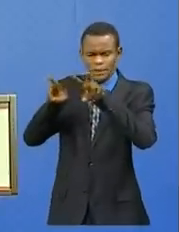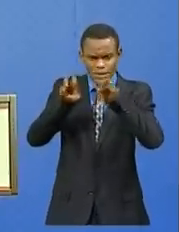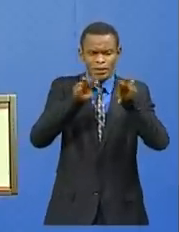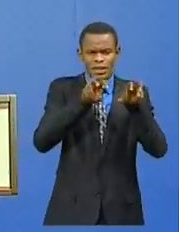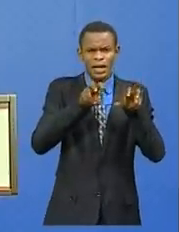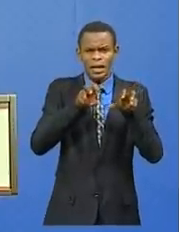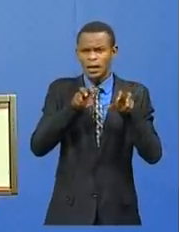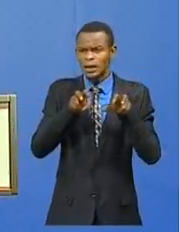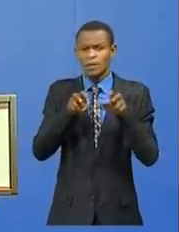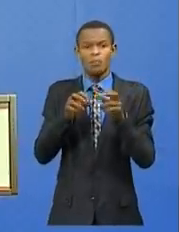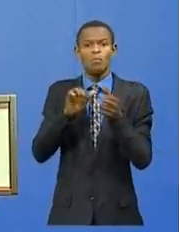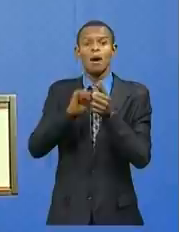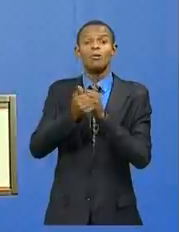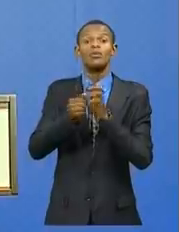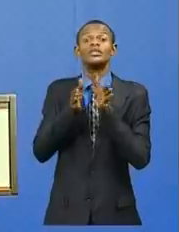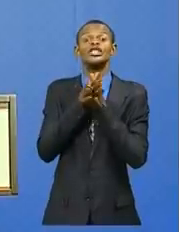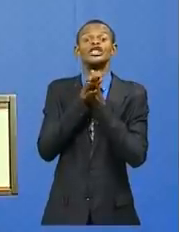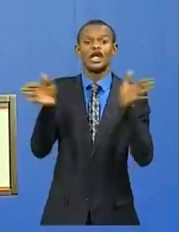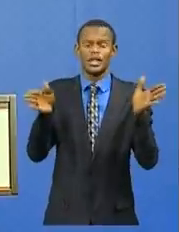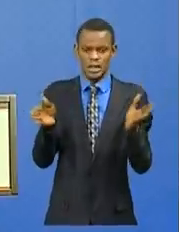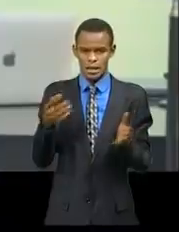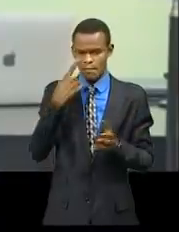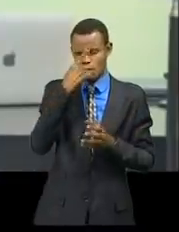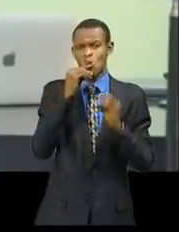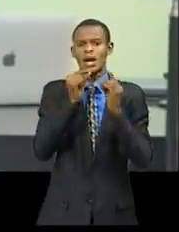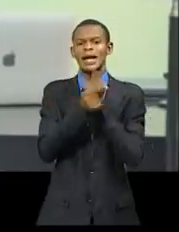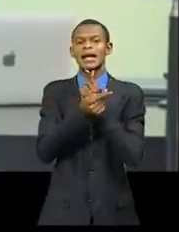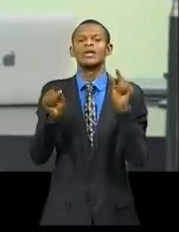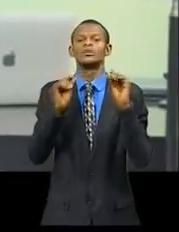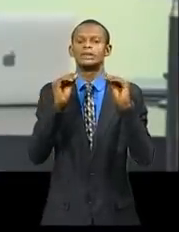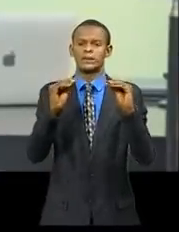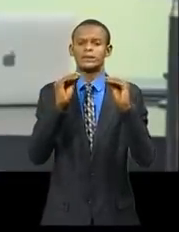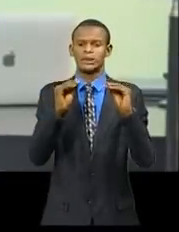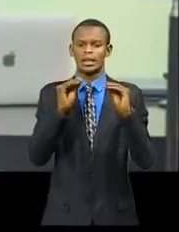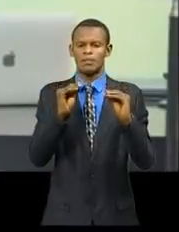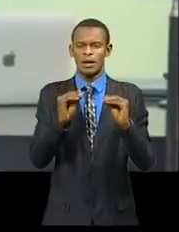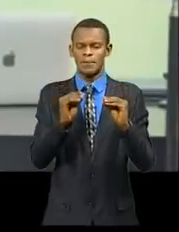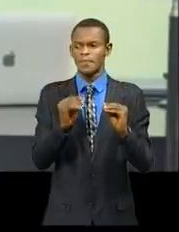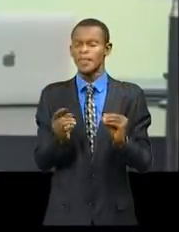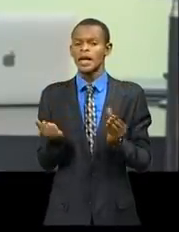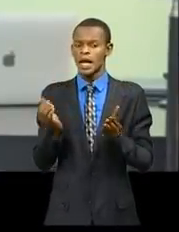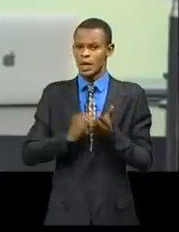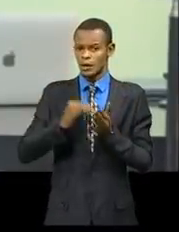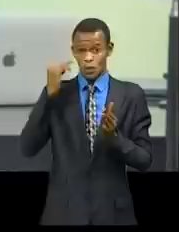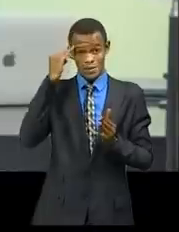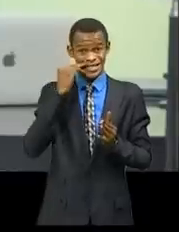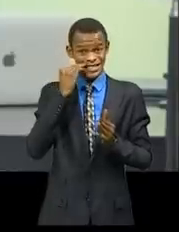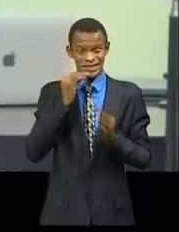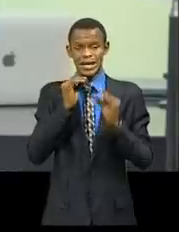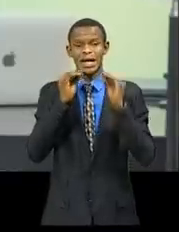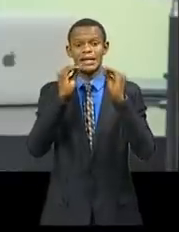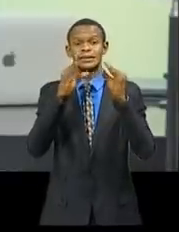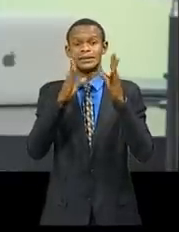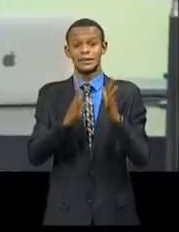-parcours récemment organisées. Il a recommandé quelques propositions des solutions qui ont été approuvées par le Conseil de ministre